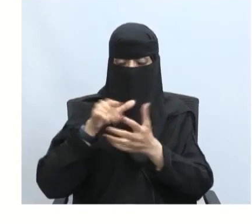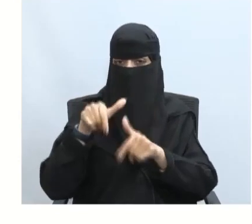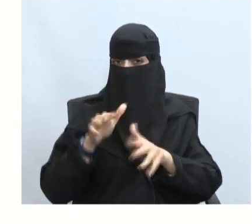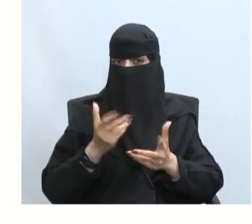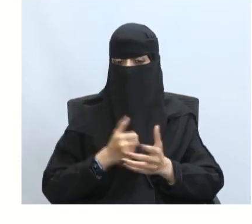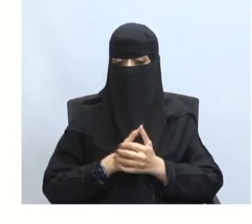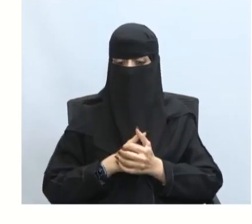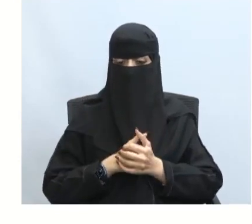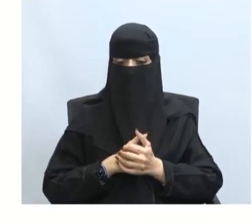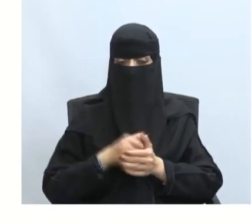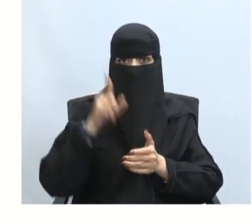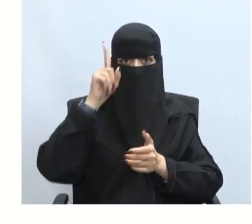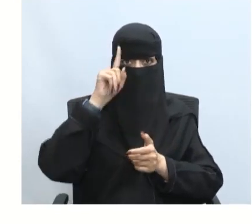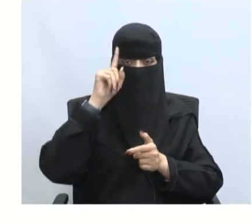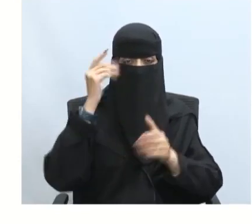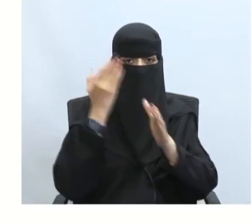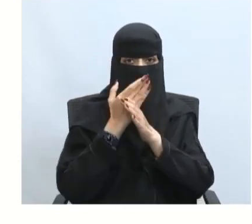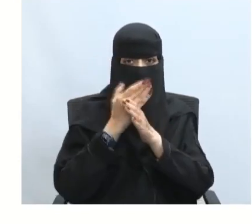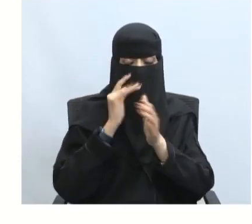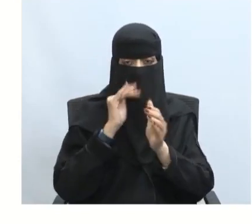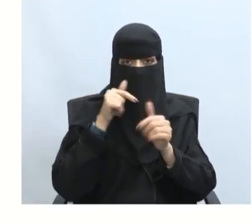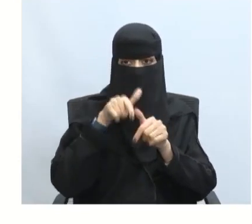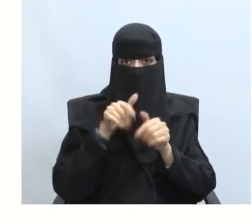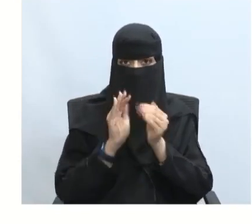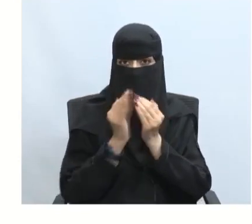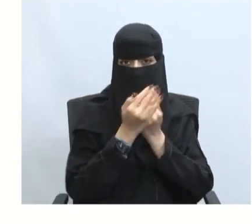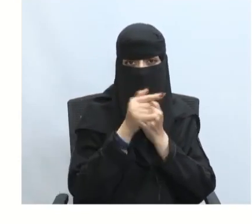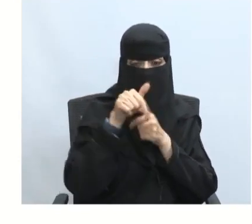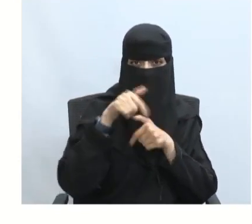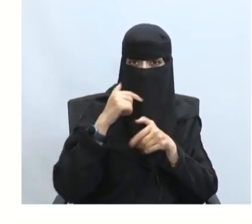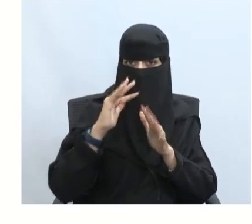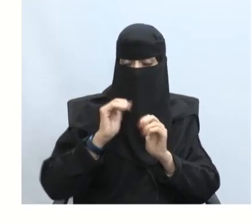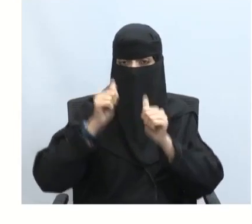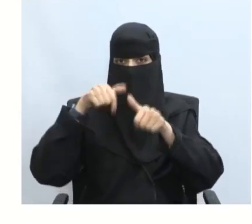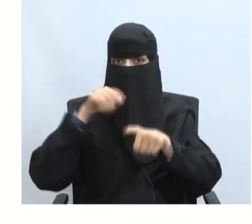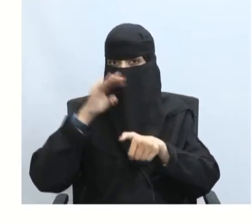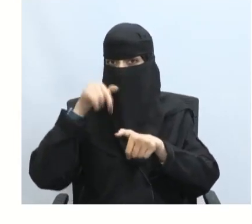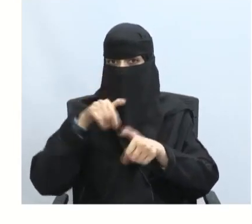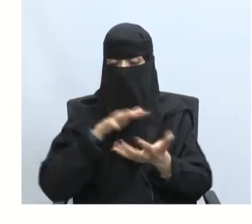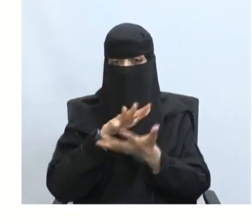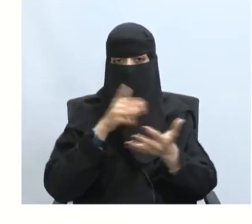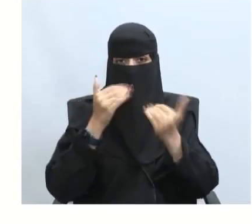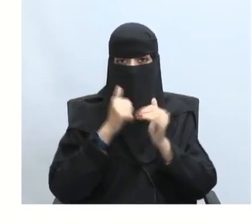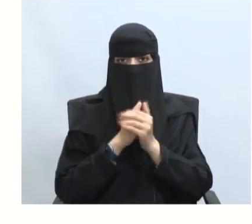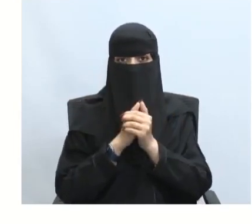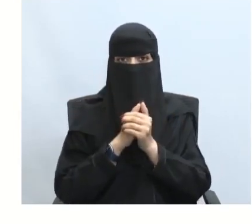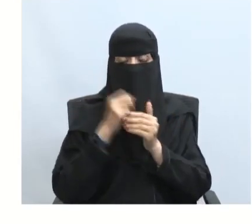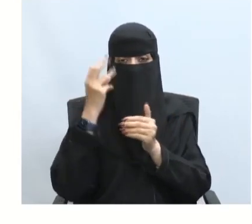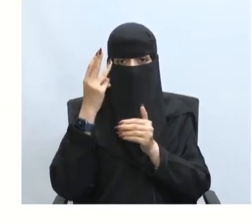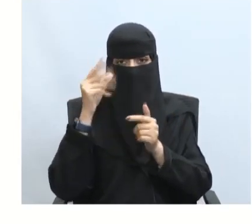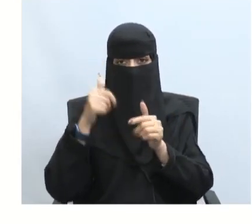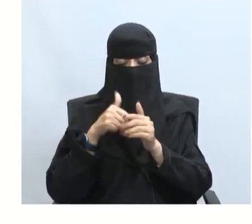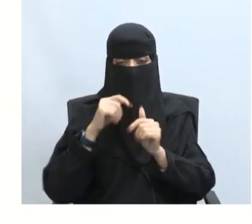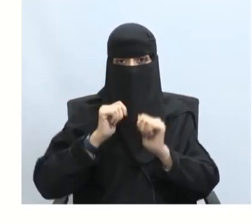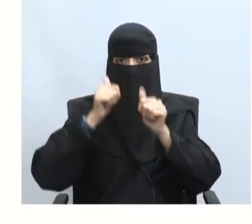معرفة أسباب هذا الإنعزال لكي أقوم بحل هذه المشكلة ثالثاً